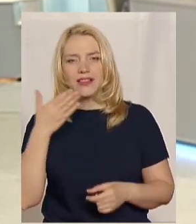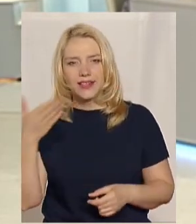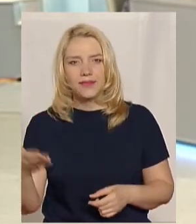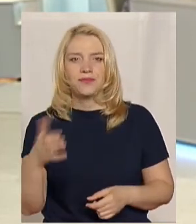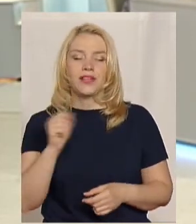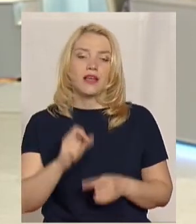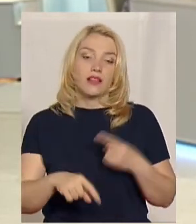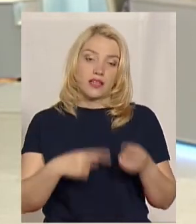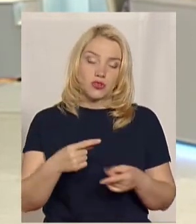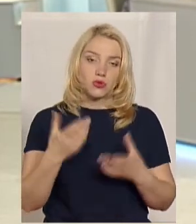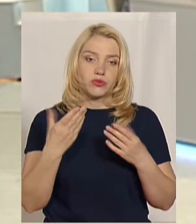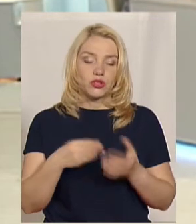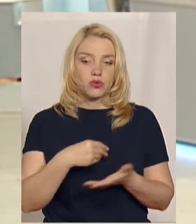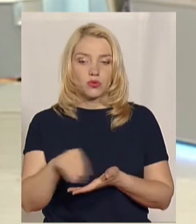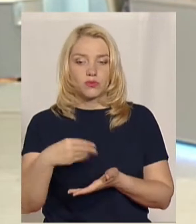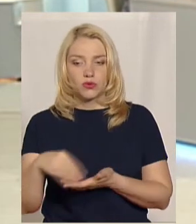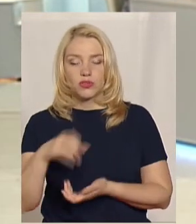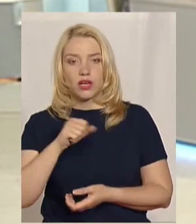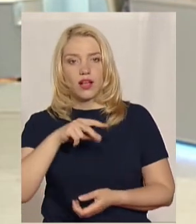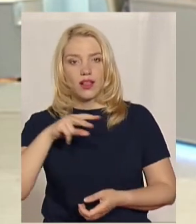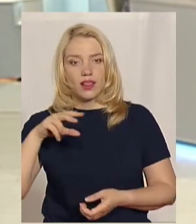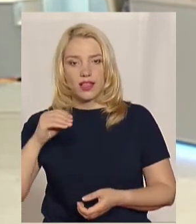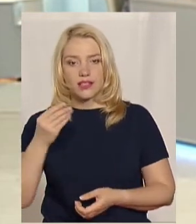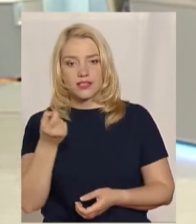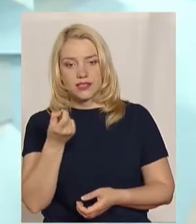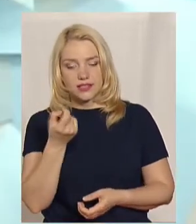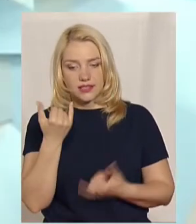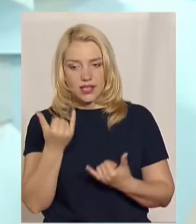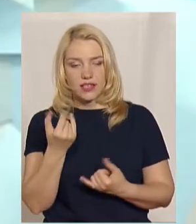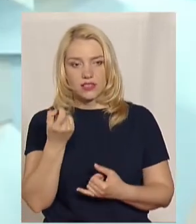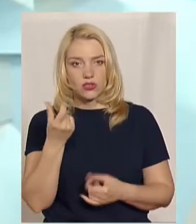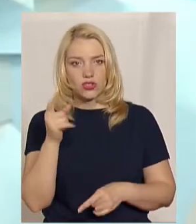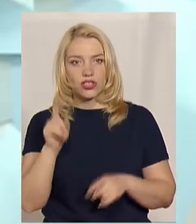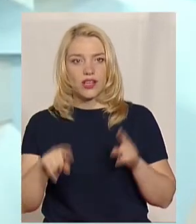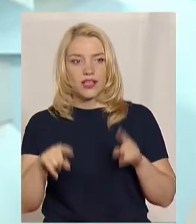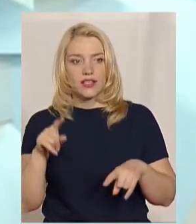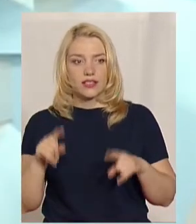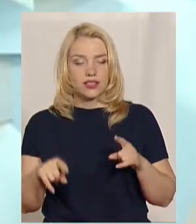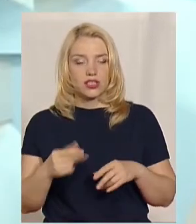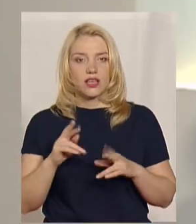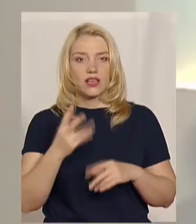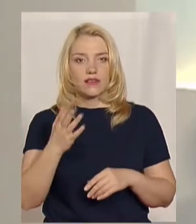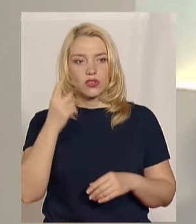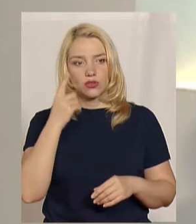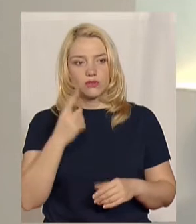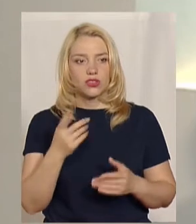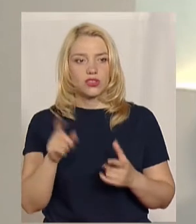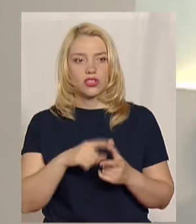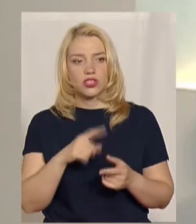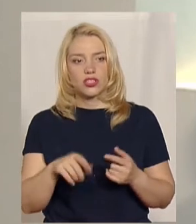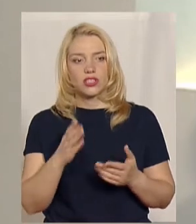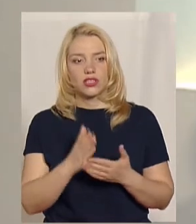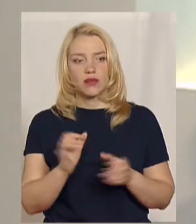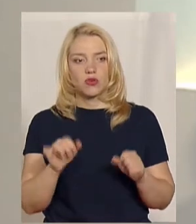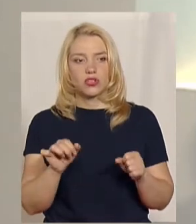купують, але зараз трошки рідше. А є можливість онлайн через